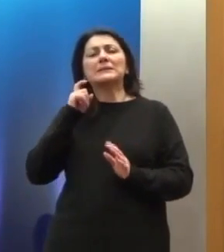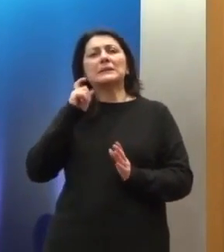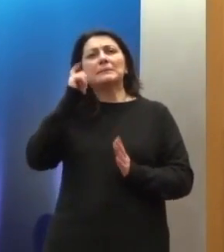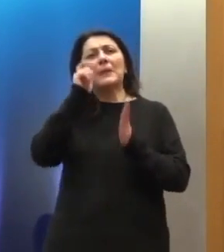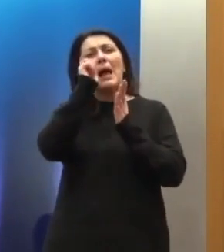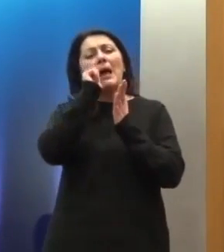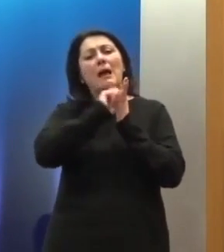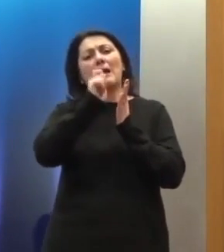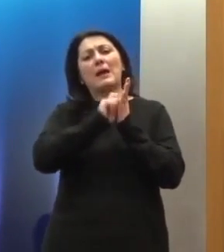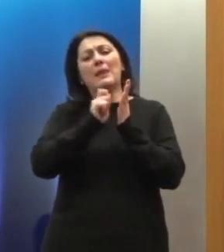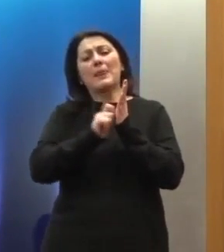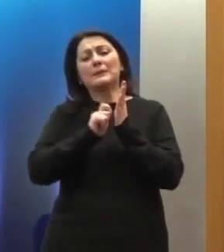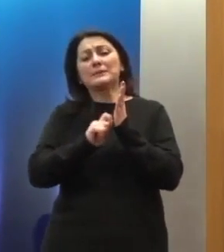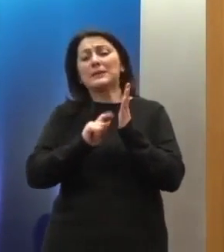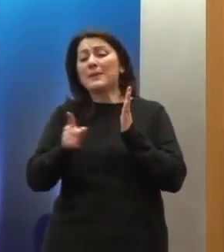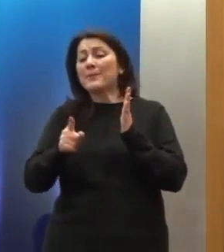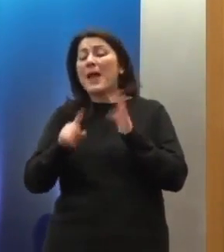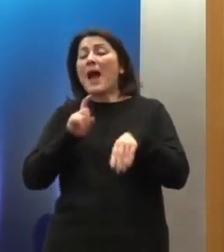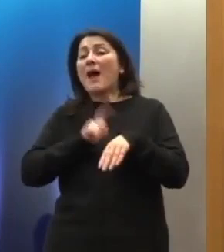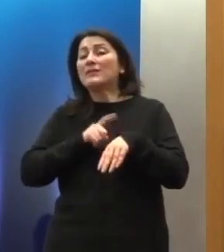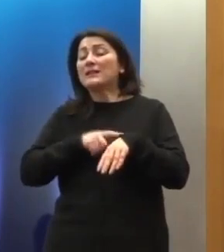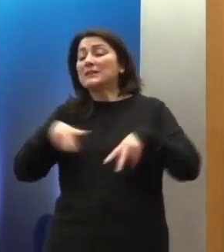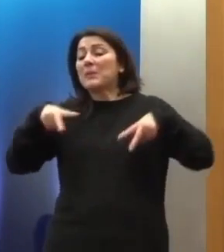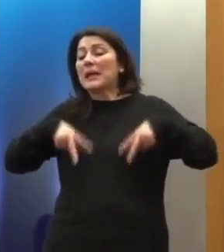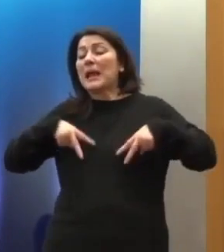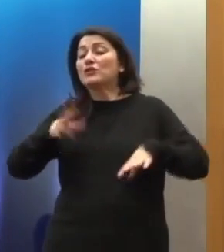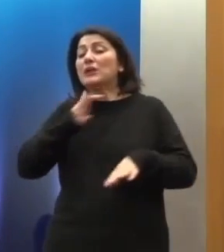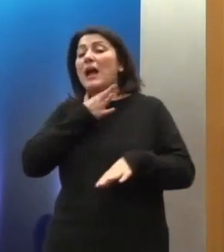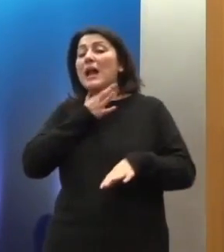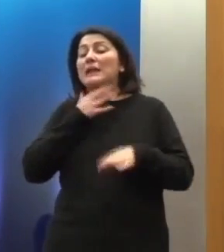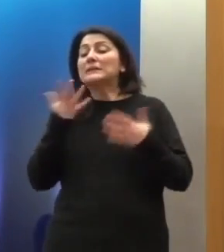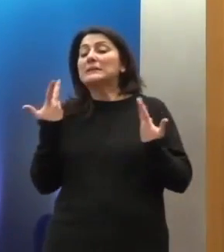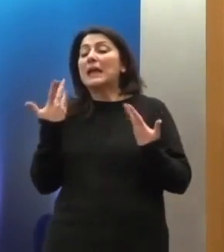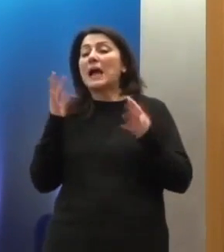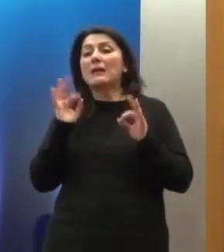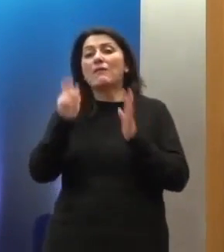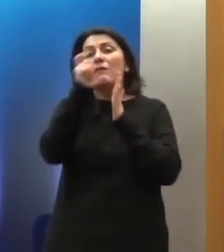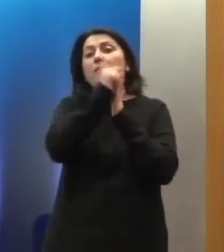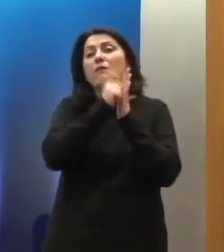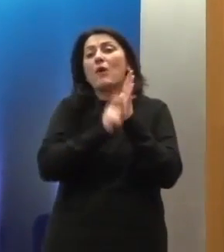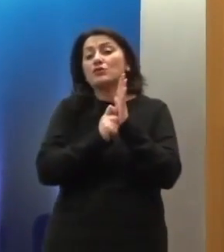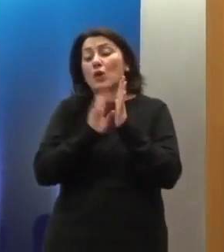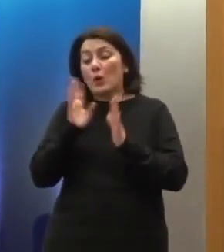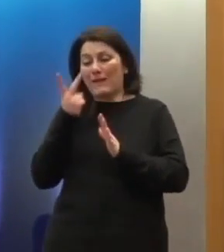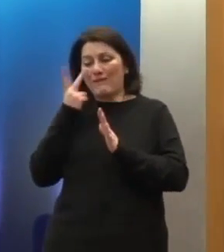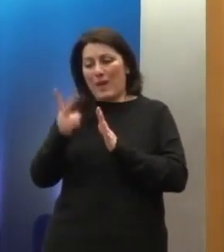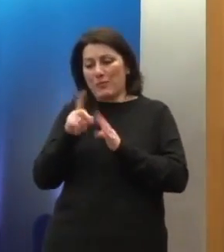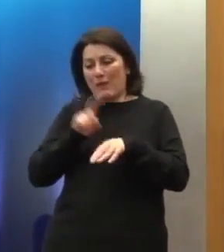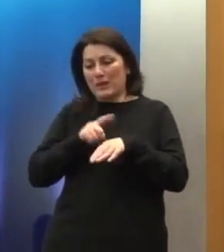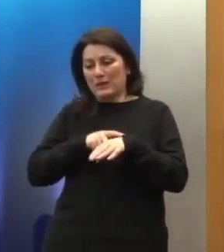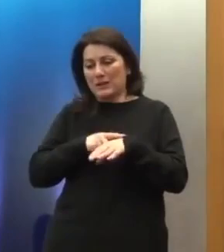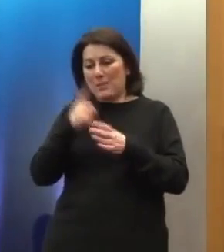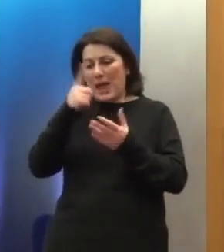αναγκών που έχει το κράτος, όσον αφορά το έλλειμμα που έχει σε επίπεδο ανθρωπίνων